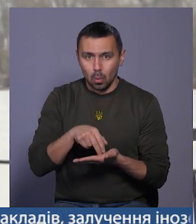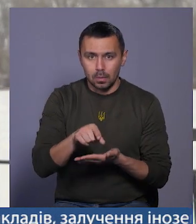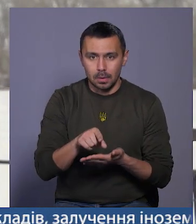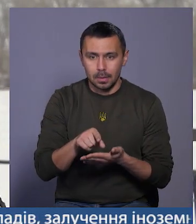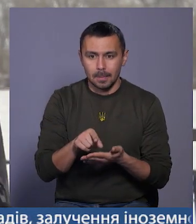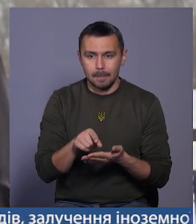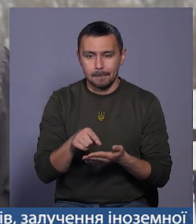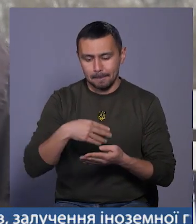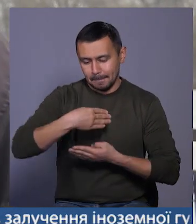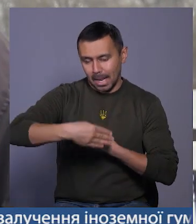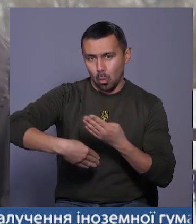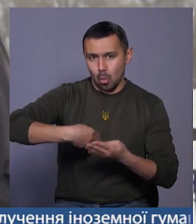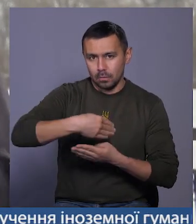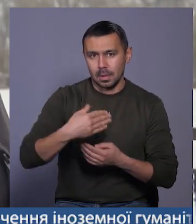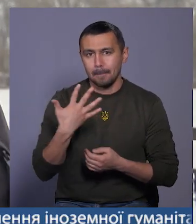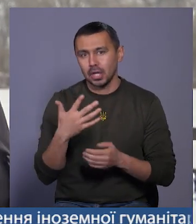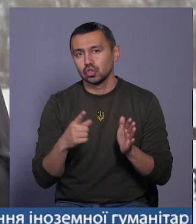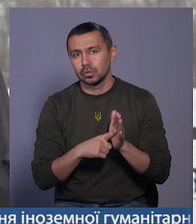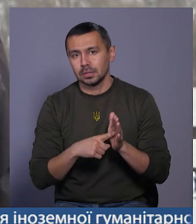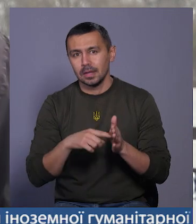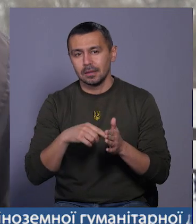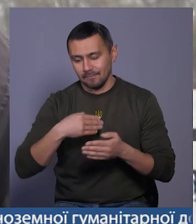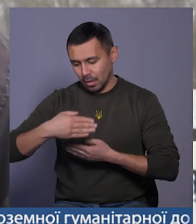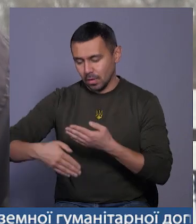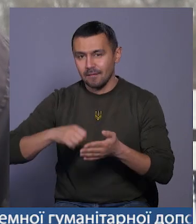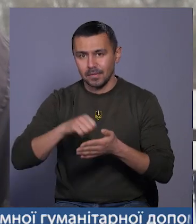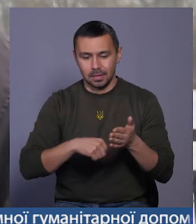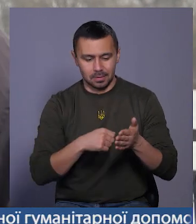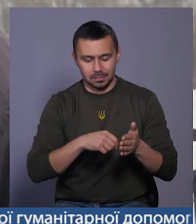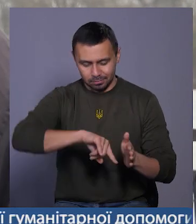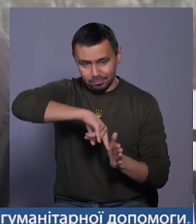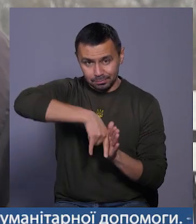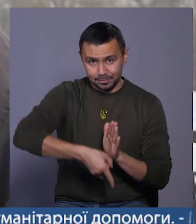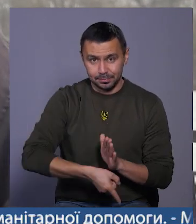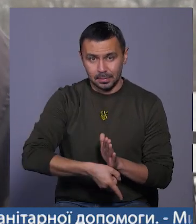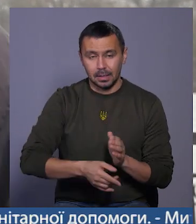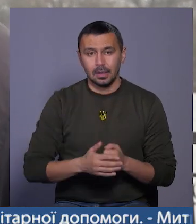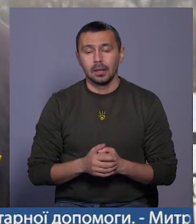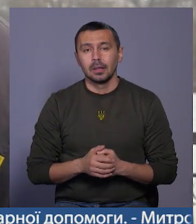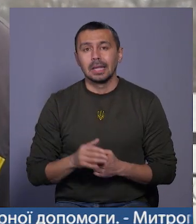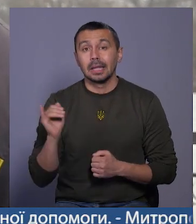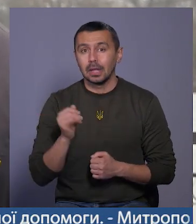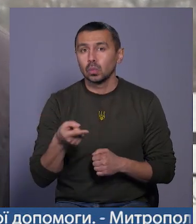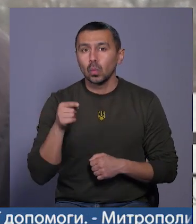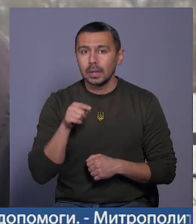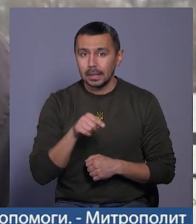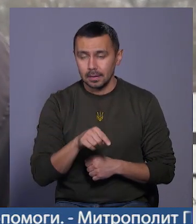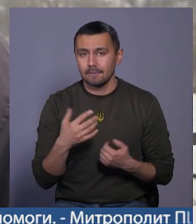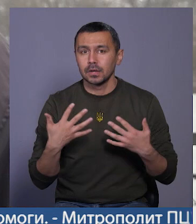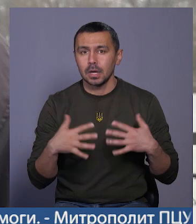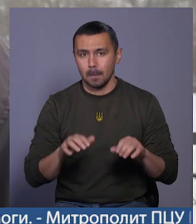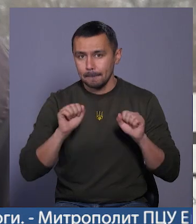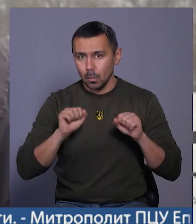перекочуватися, хоча б на метрів 5-6 відкотитися від того місця, і тоді вже